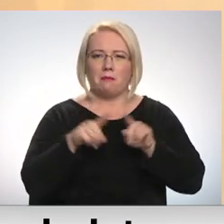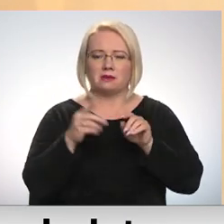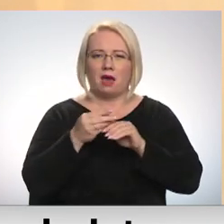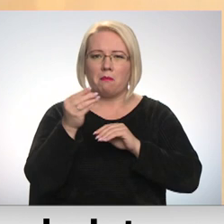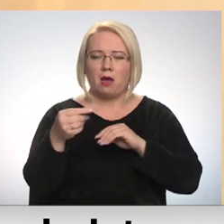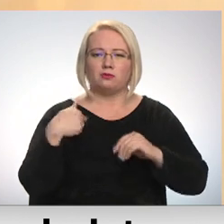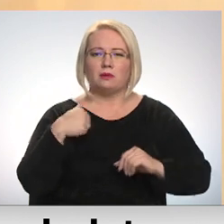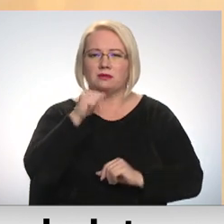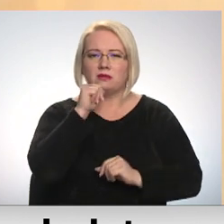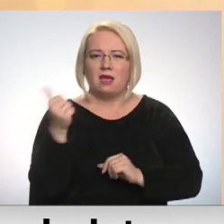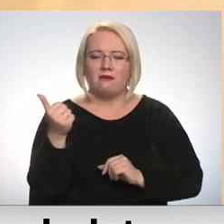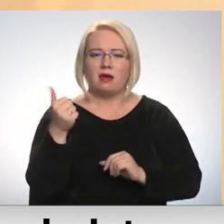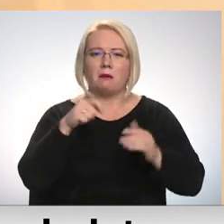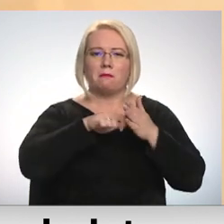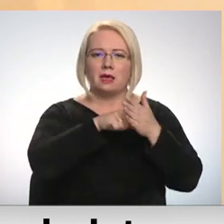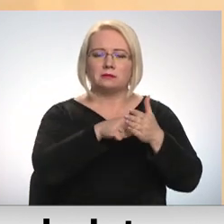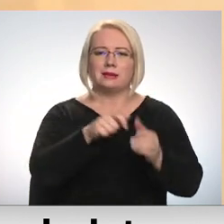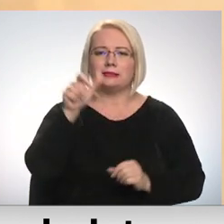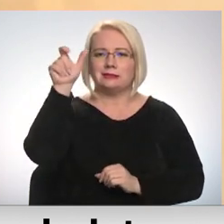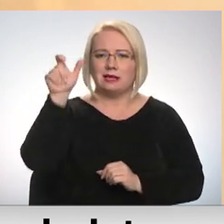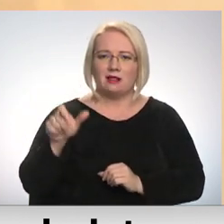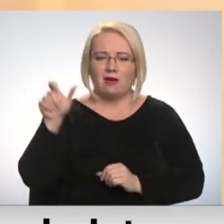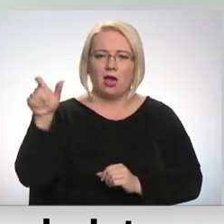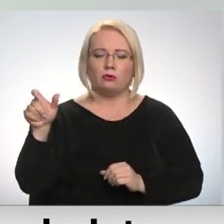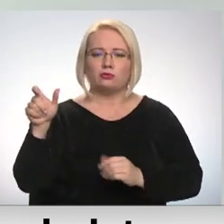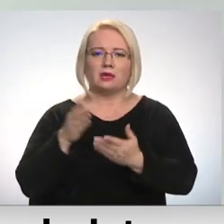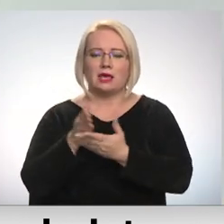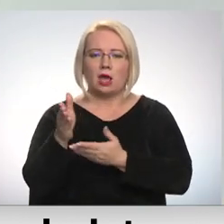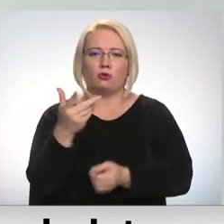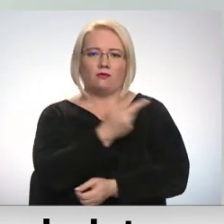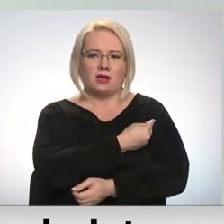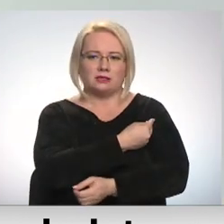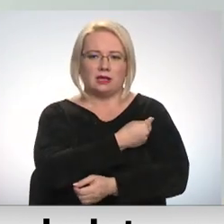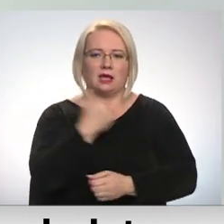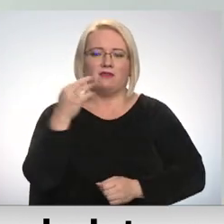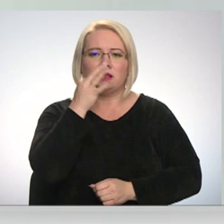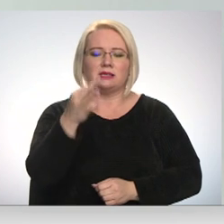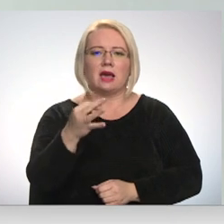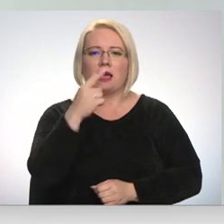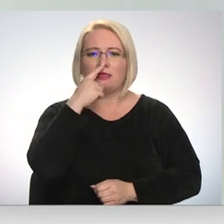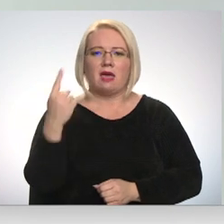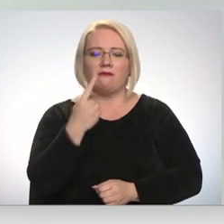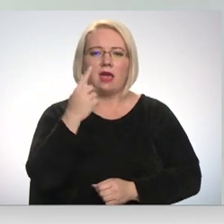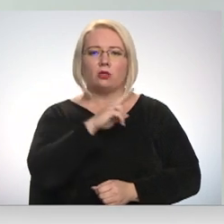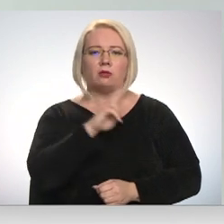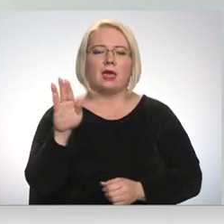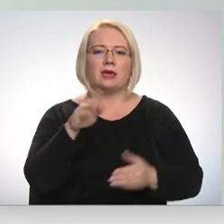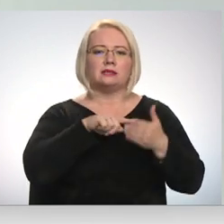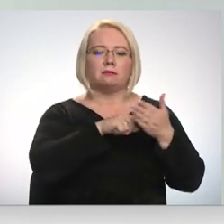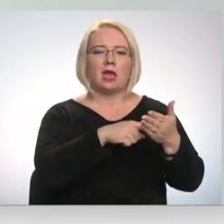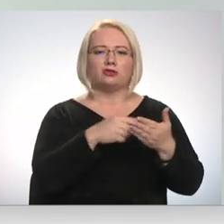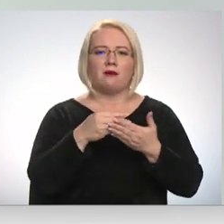piespiest cilvēkus iet un vakcinēties. Mēs nespiežam nevienu vakcinēties. Tas ir pirmkārt, otrkārt.